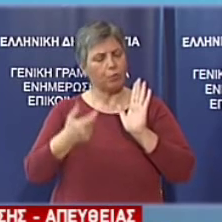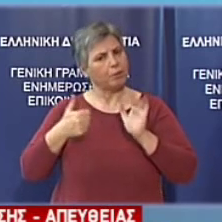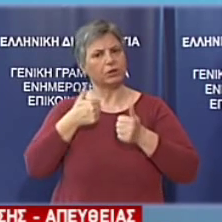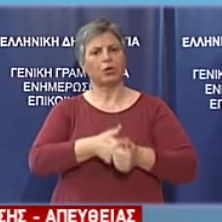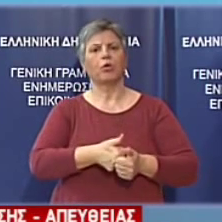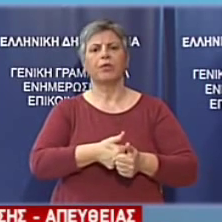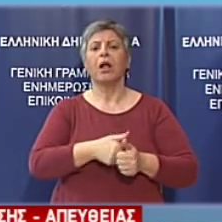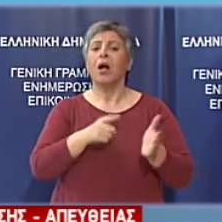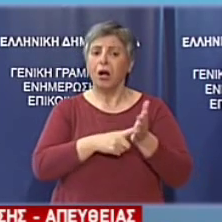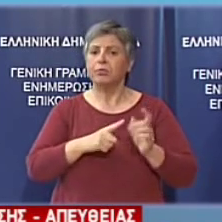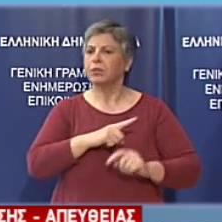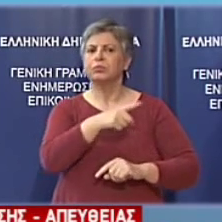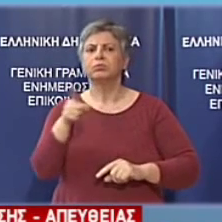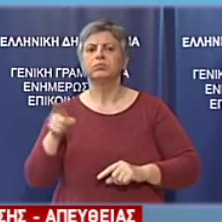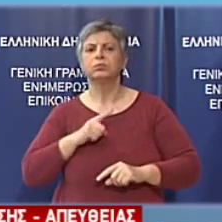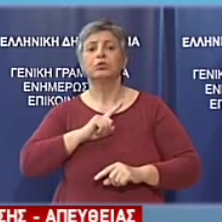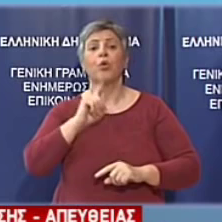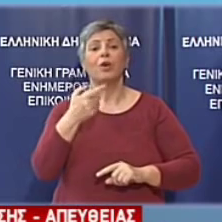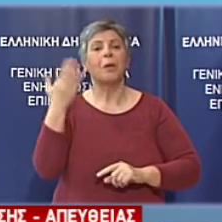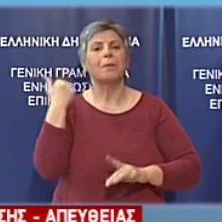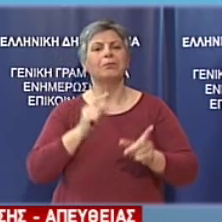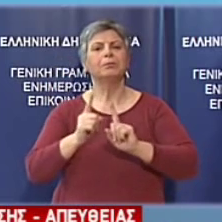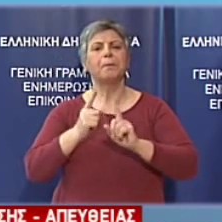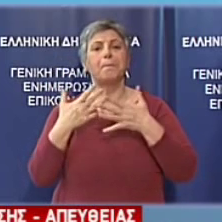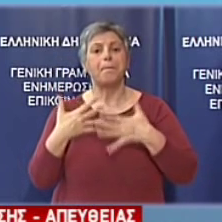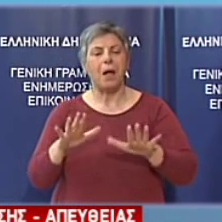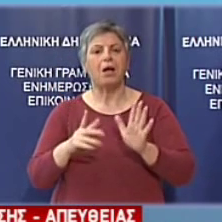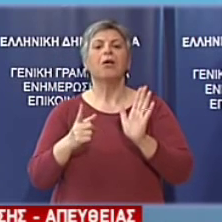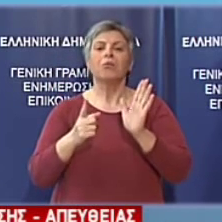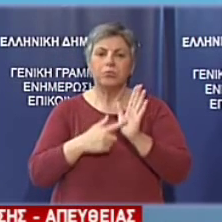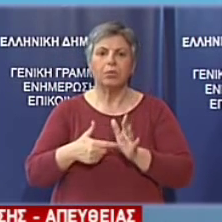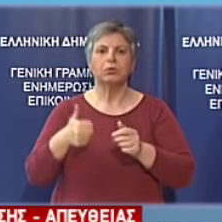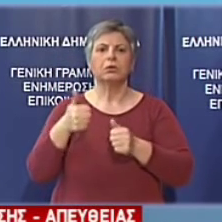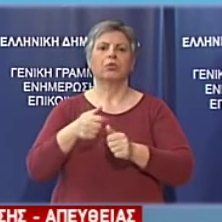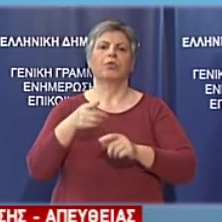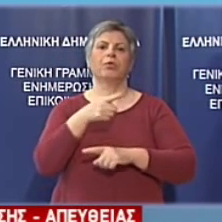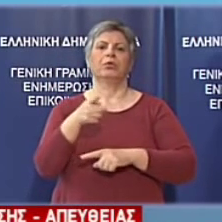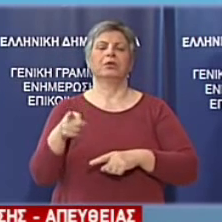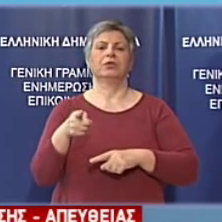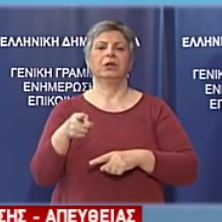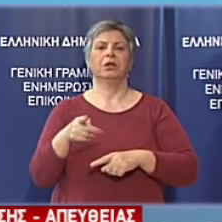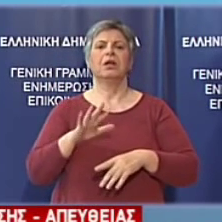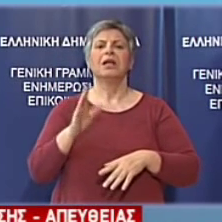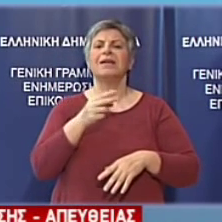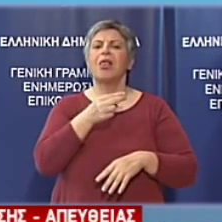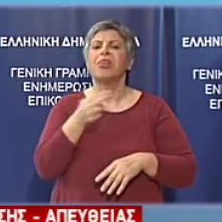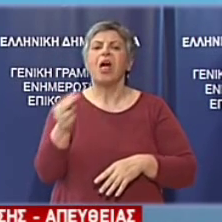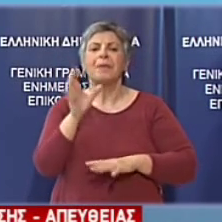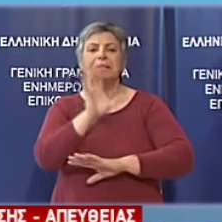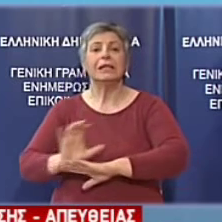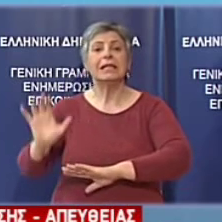αναλάβει και έχουν από κοινού συμφωνηθεί. Είναι ζήτημα επιβίωσης ήδη για την Ευρώπη.